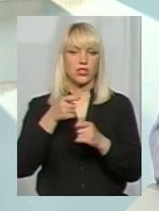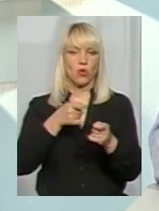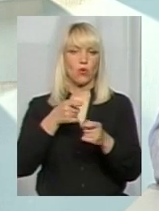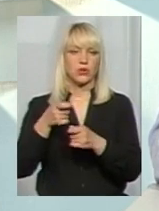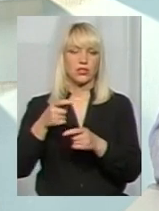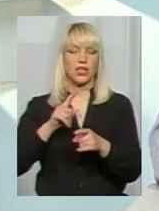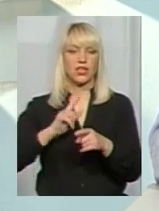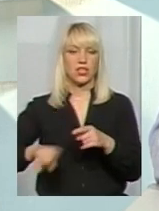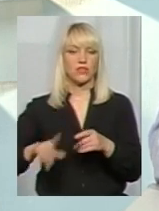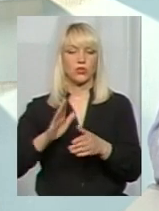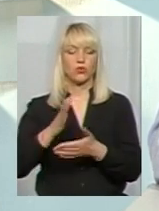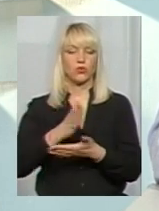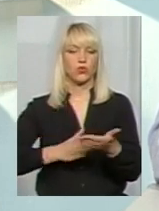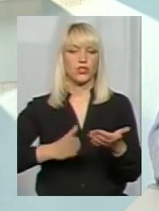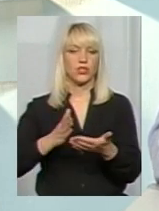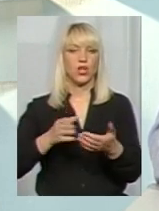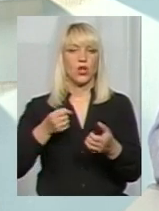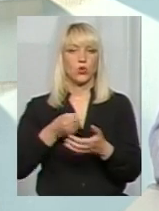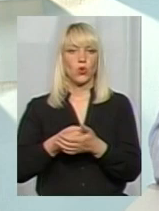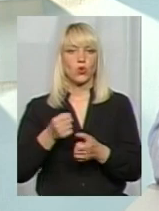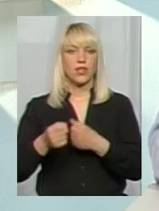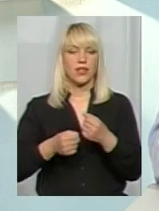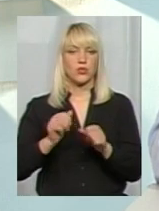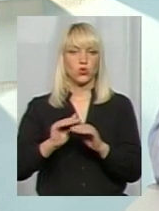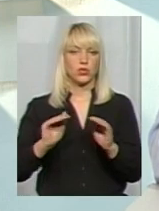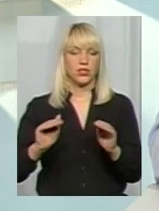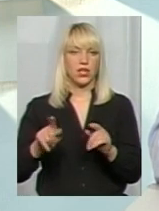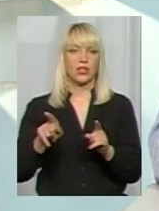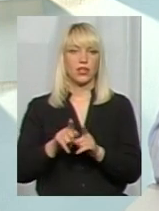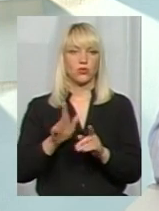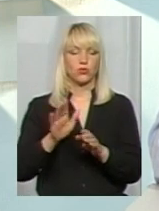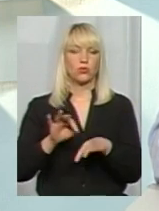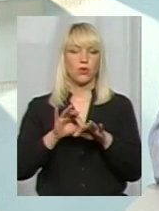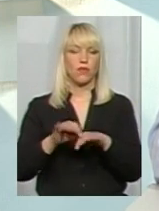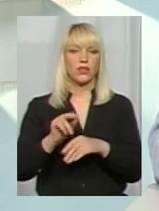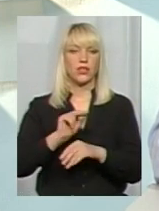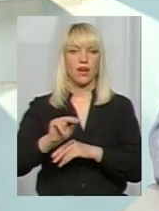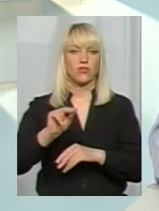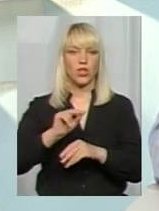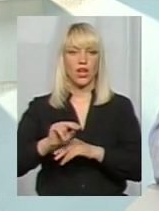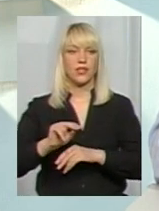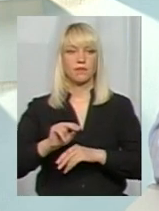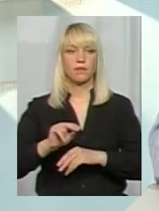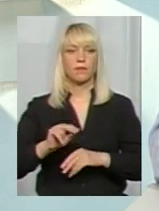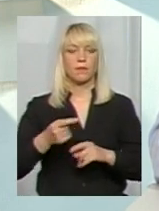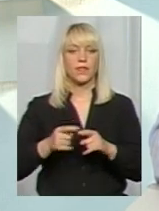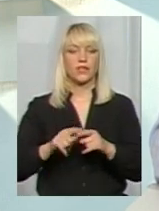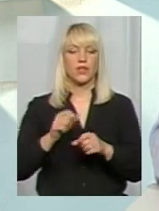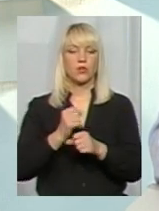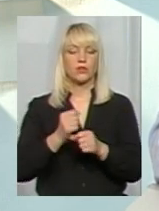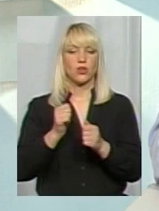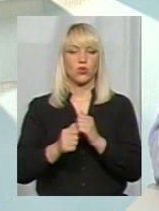найшвидше їх усунення до заїзду дітей. Крім цього, буде проведено навчання, воно робиться і кожен рік,